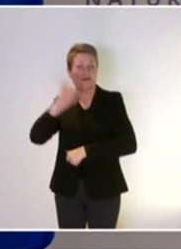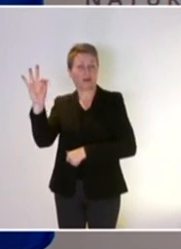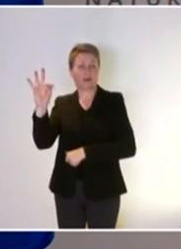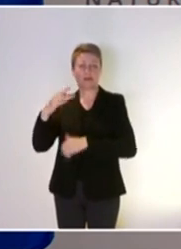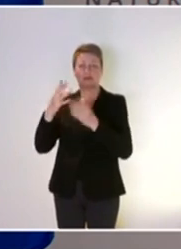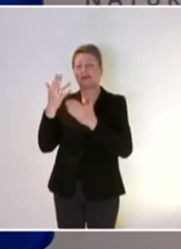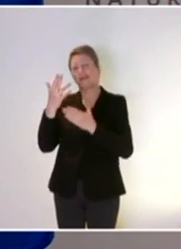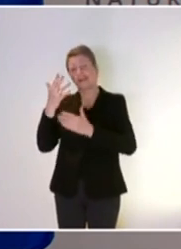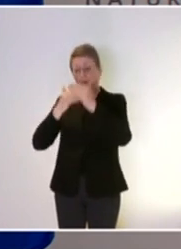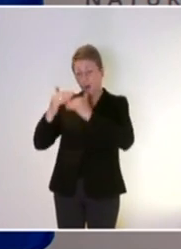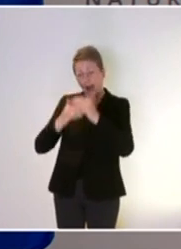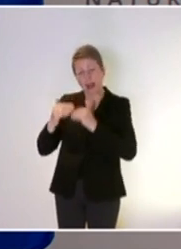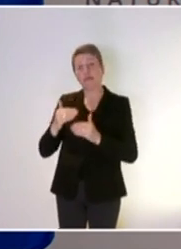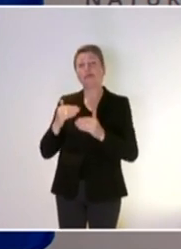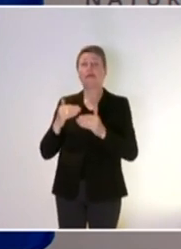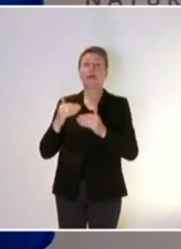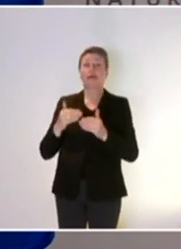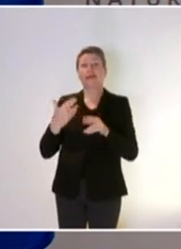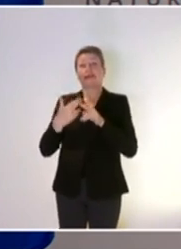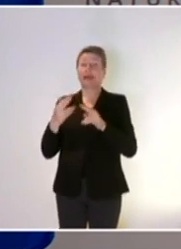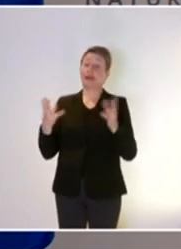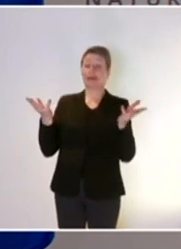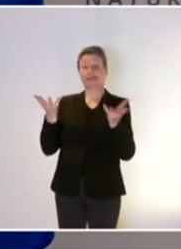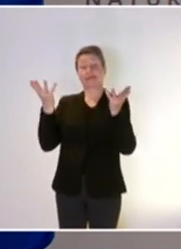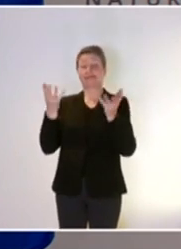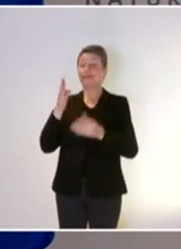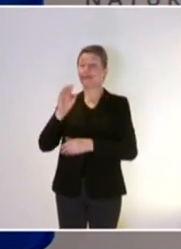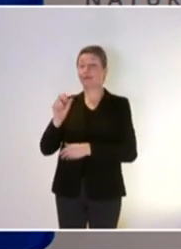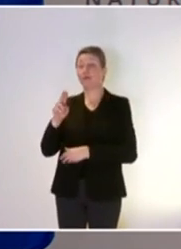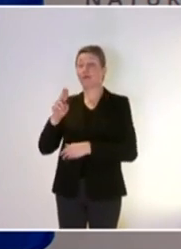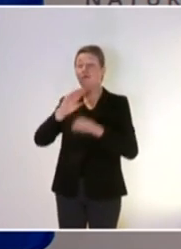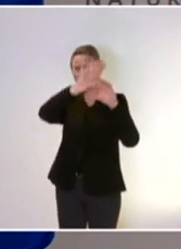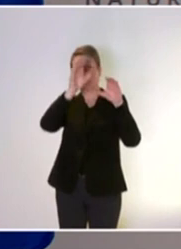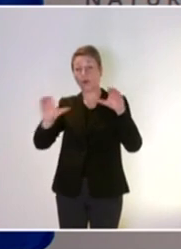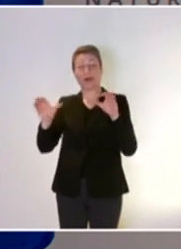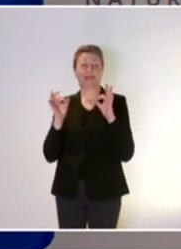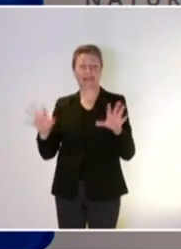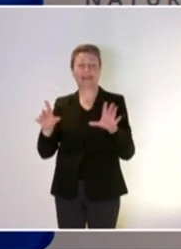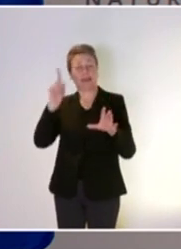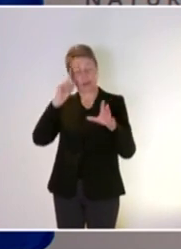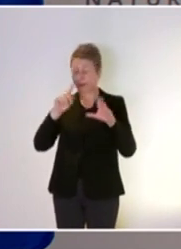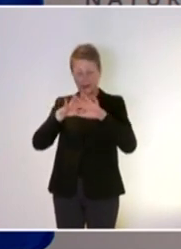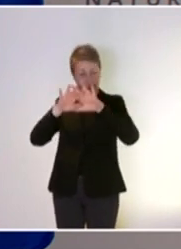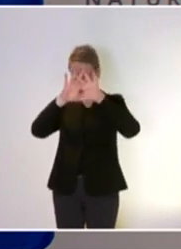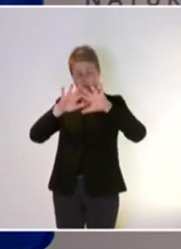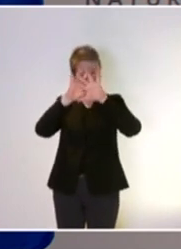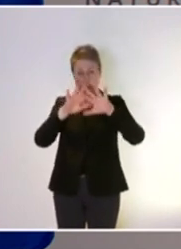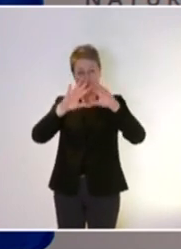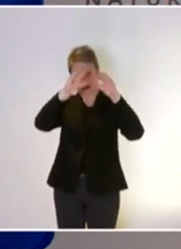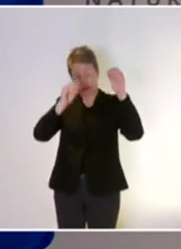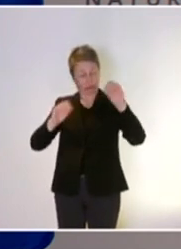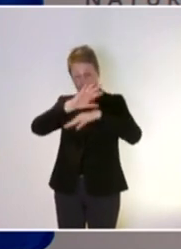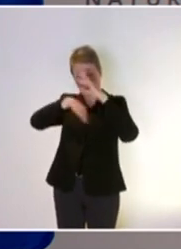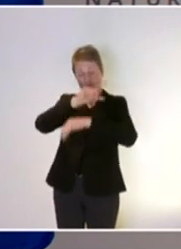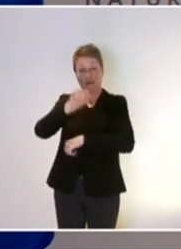beaucoup de temps à celui qui l'a réalisé, on l'appelle le beau bourg de la biodiversité parce qu'il y des tuyaux de partout et ça s'explique historiquement, simplement aujourd'hui ça doit